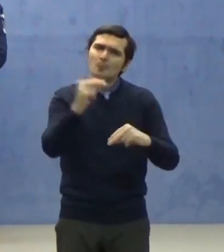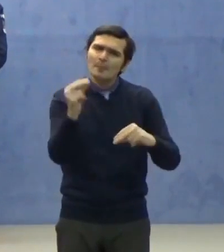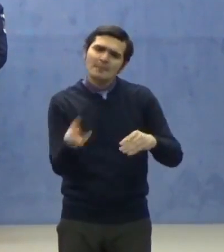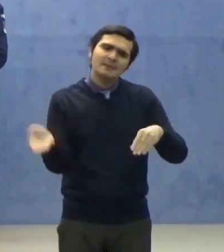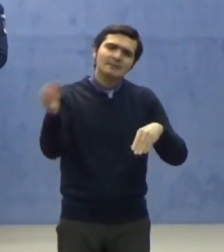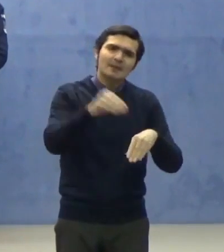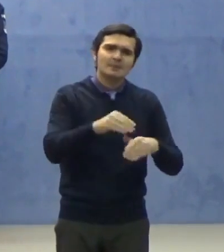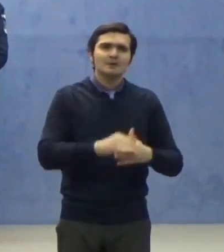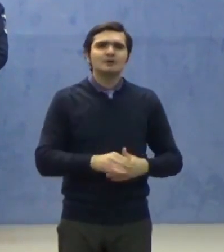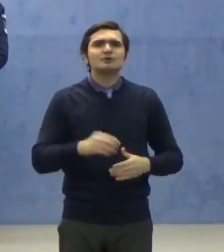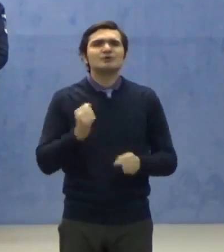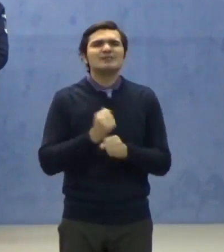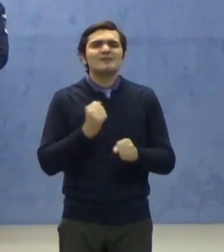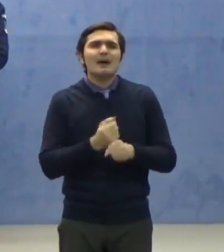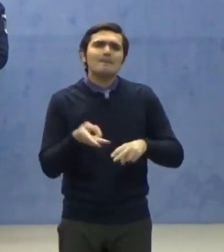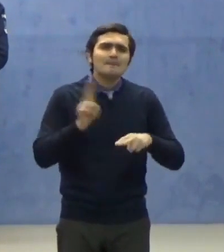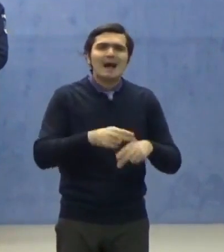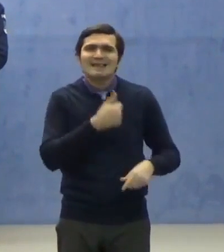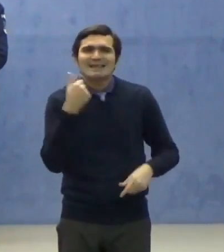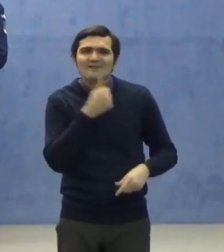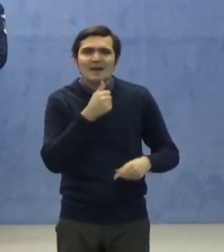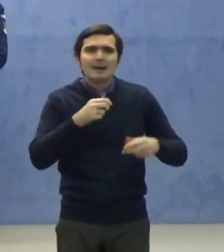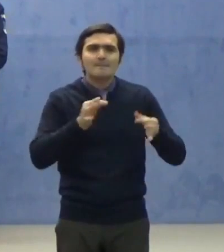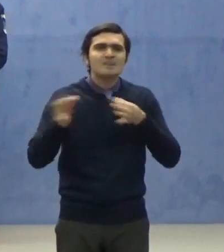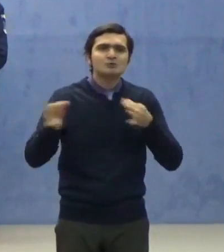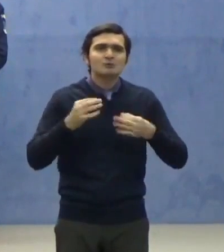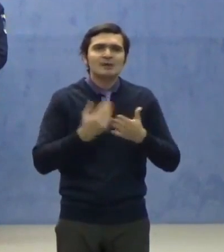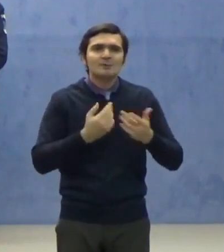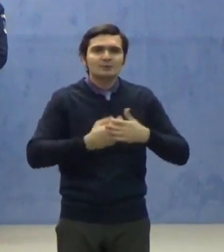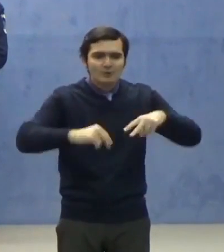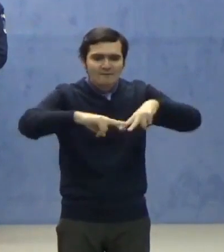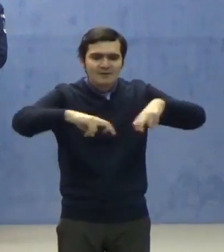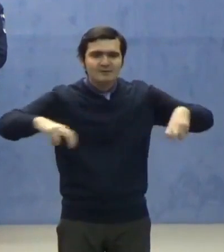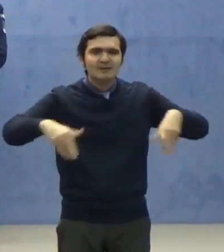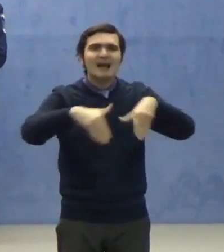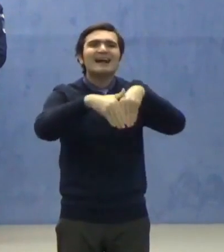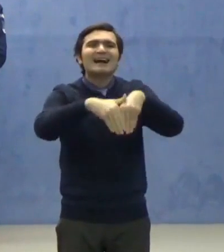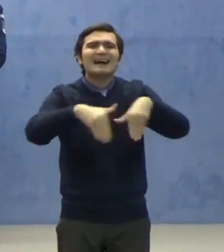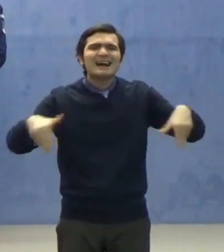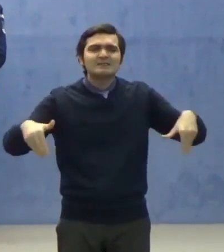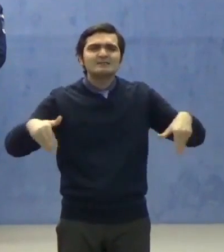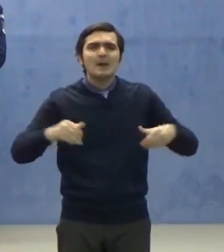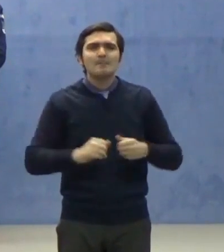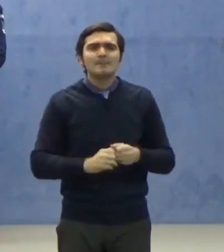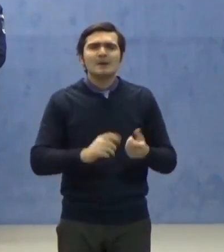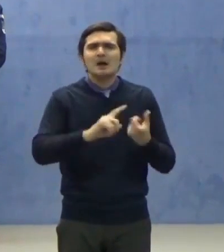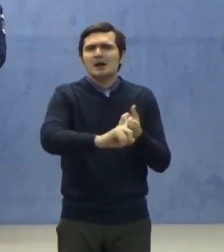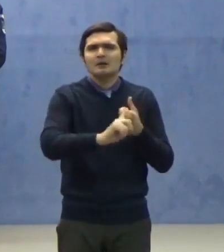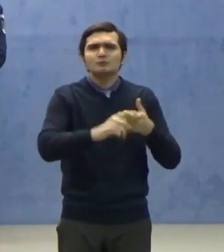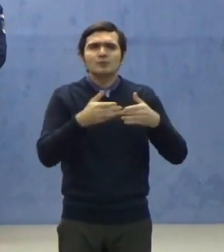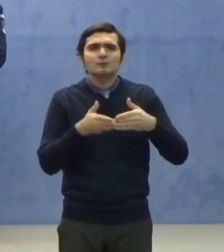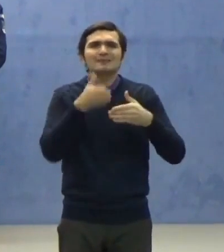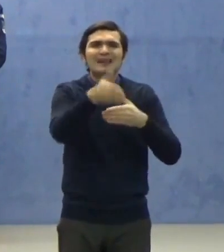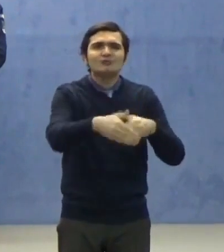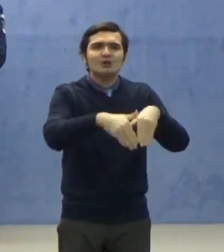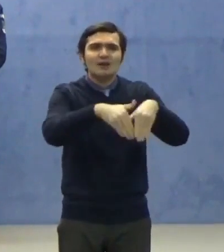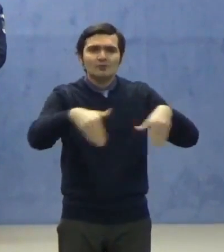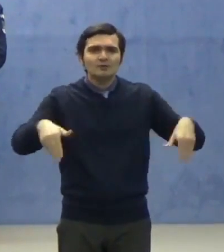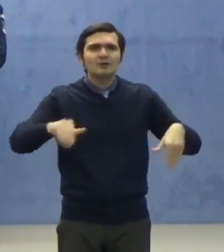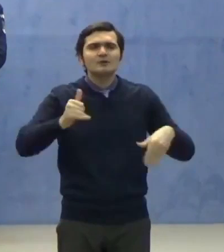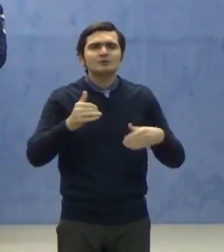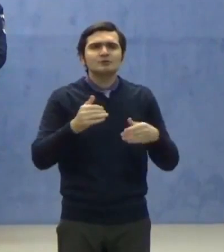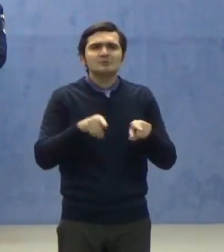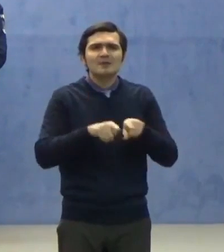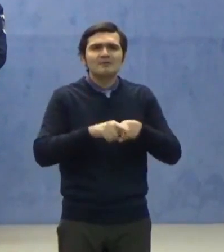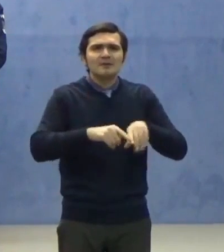înnăsprite măsurile de verificare la frontieră, atât din punct de vedere al trecerii frontierei, cât și pe